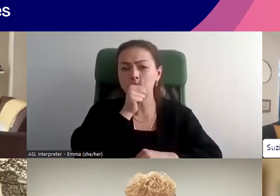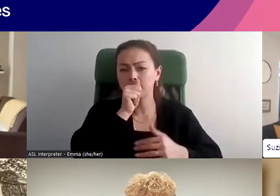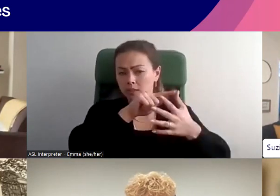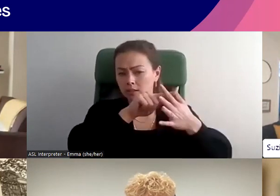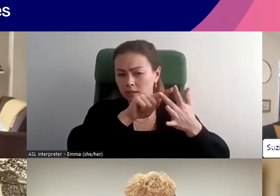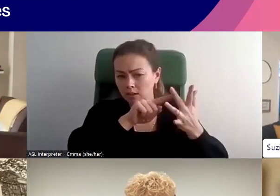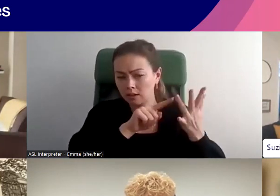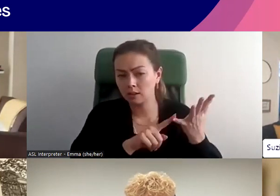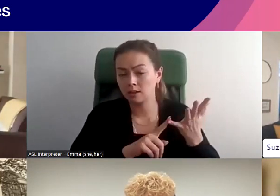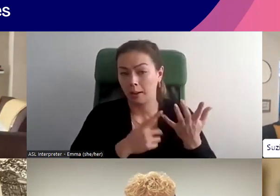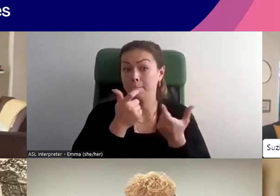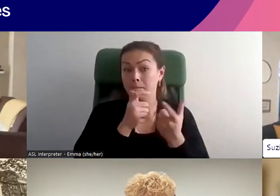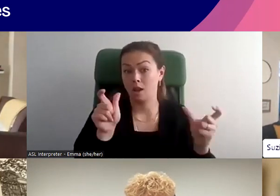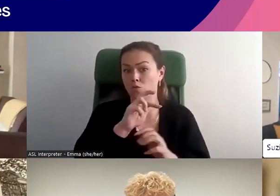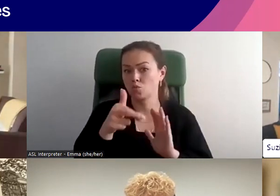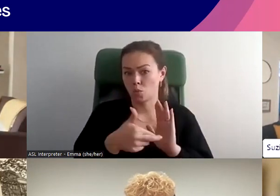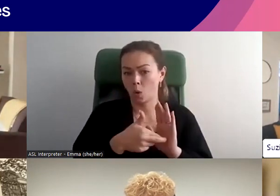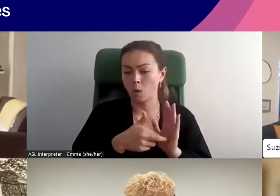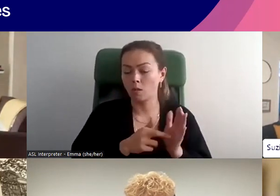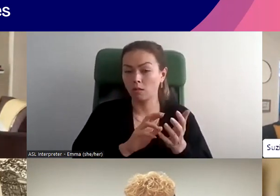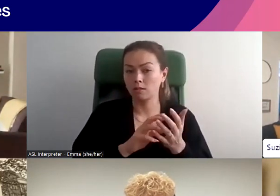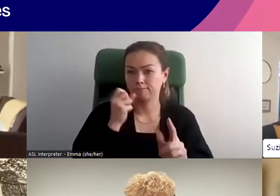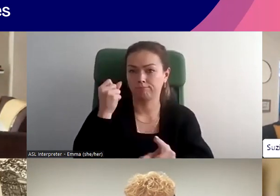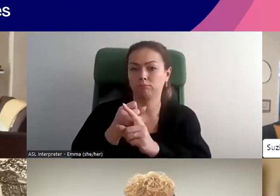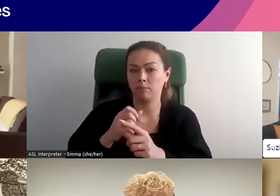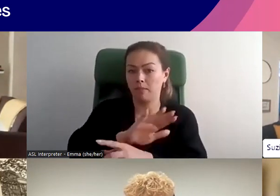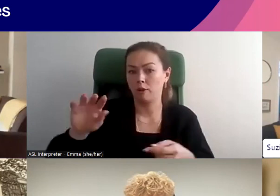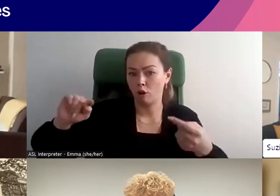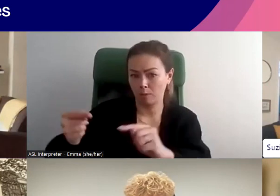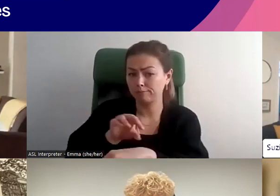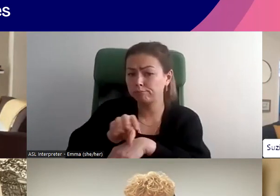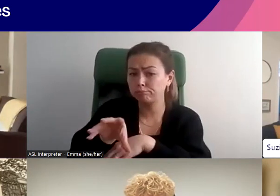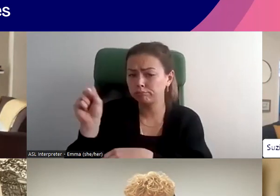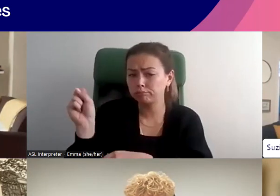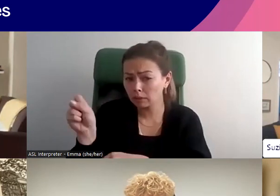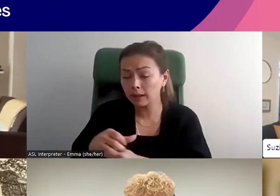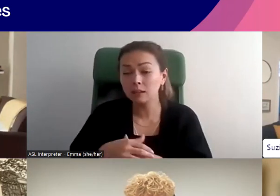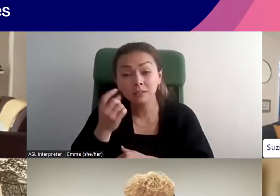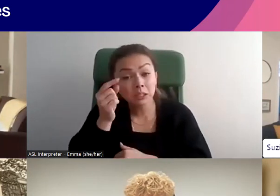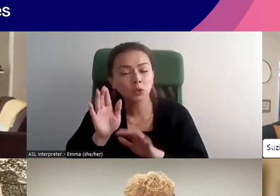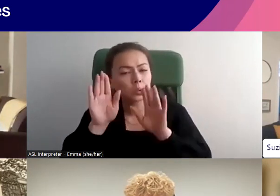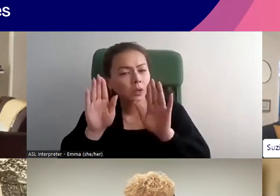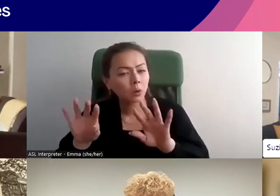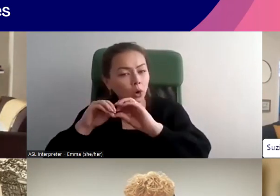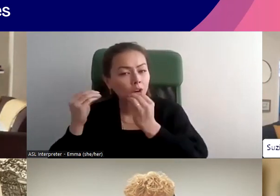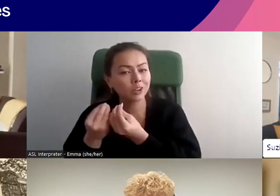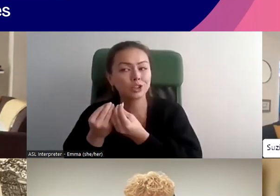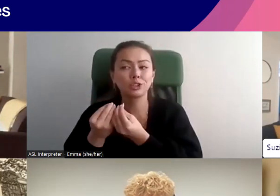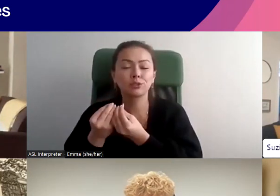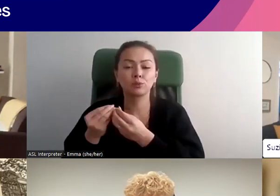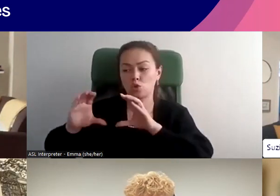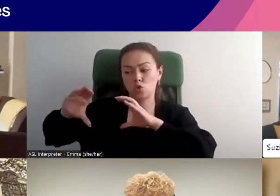Ces paramètres peuvent jouer un rôle important en lien avec les préjudices qu'ils subissent. Alors, il y a des organisations